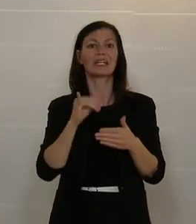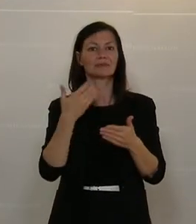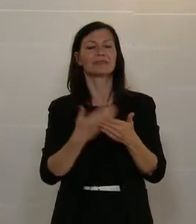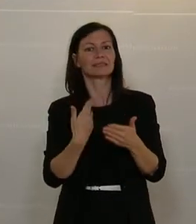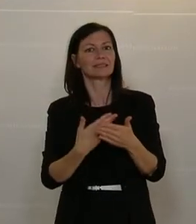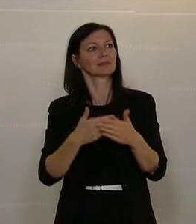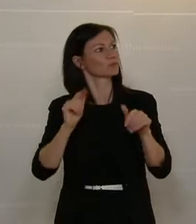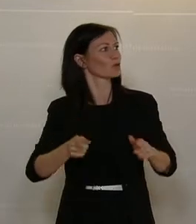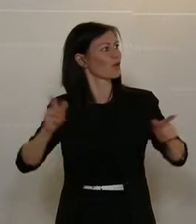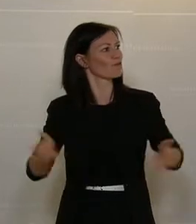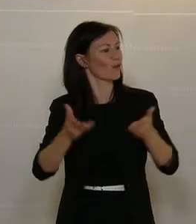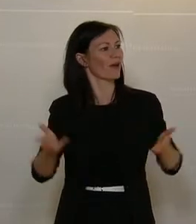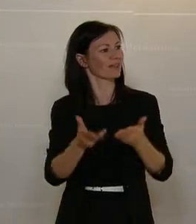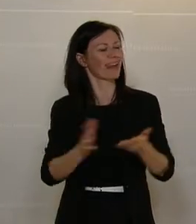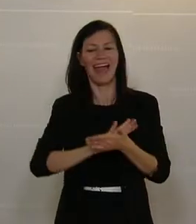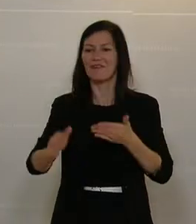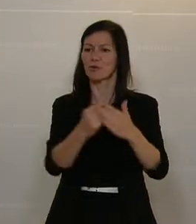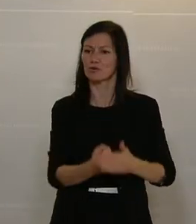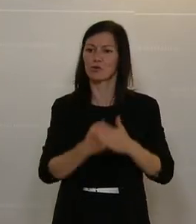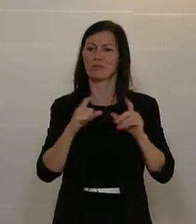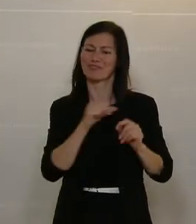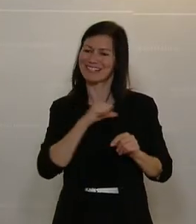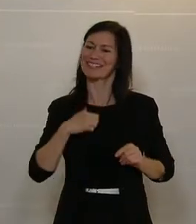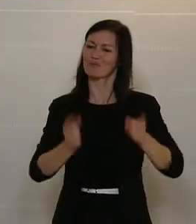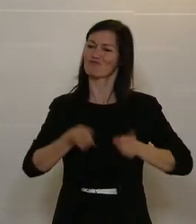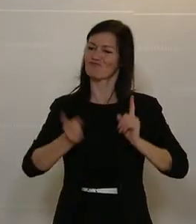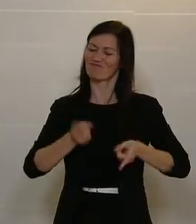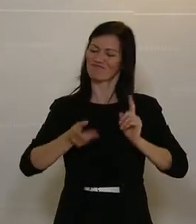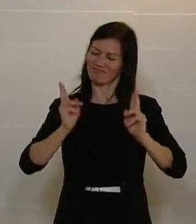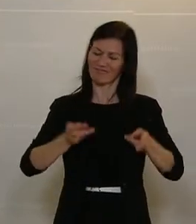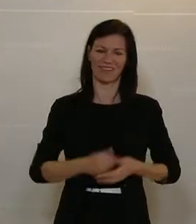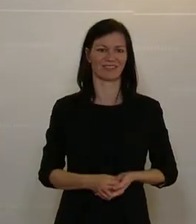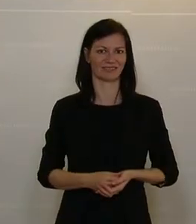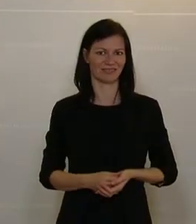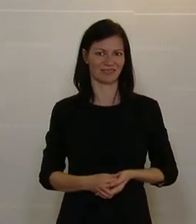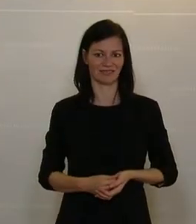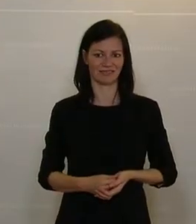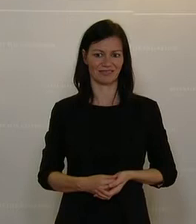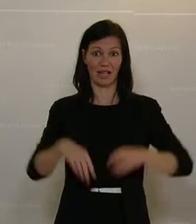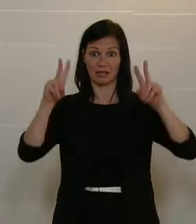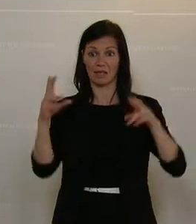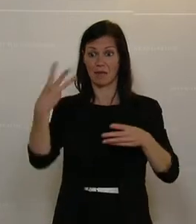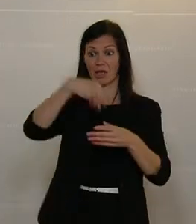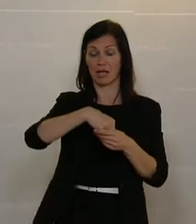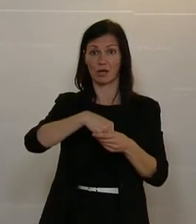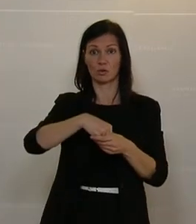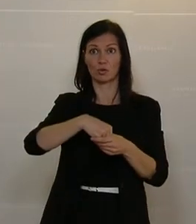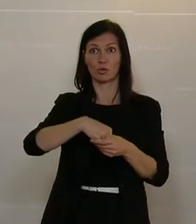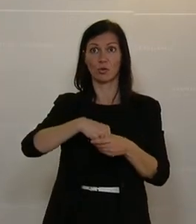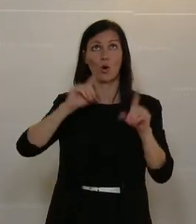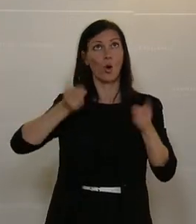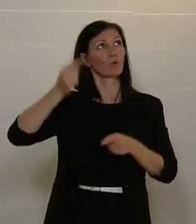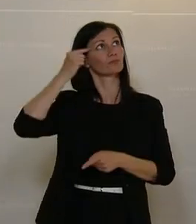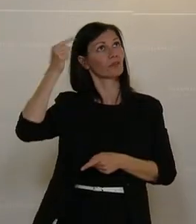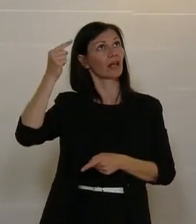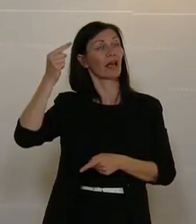Menschen darin zu fördern, es wieder selbst tun zu können. Man sollte sich nicht erst mit dem Thema Inklusion beschäftigen, wenn es einen selbst betrifft.